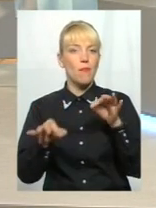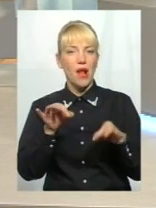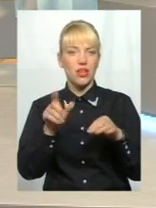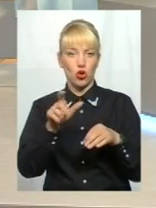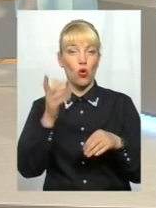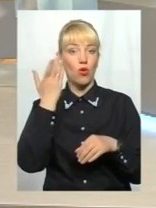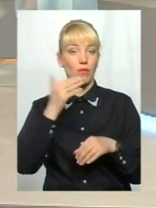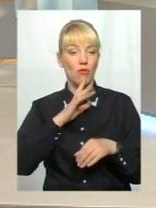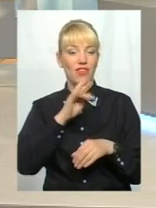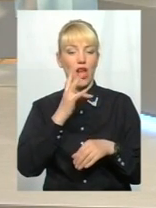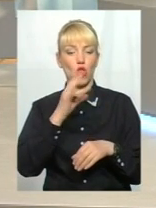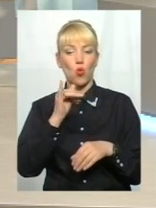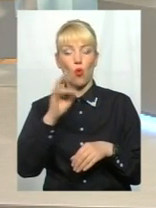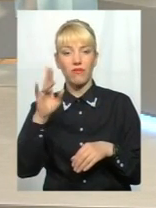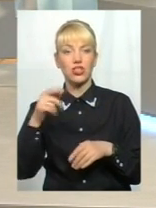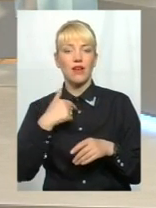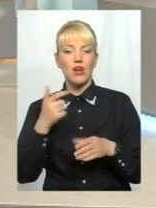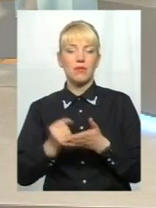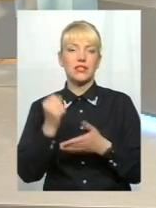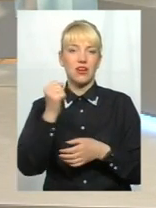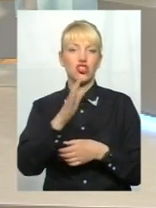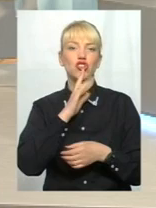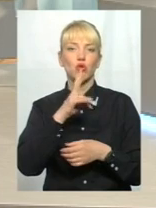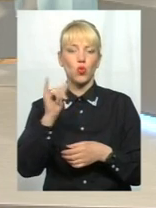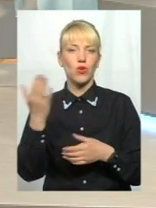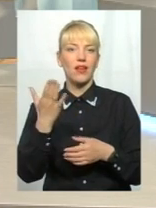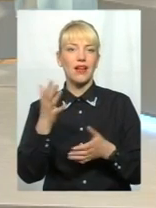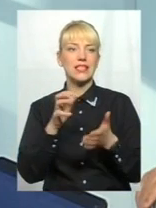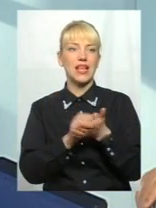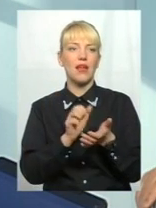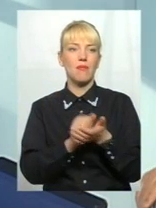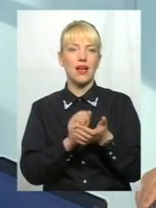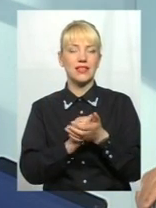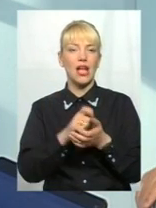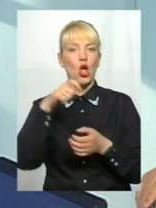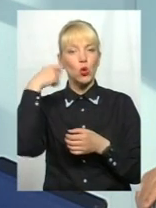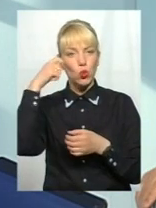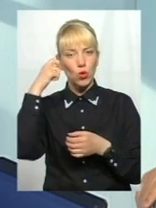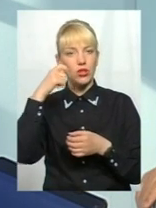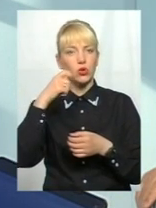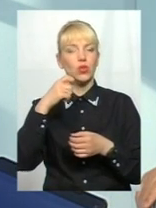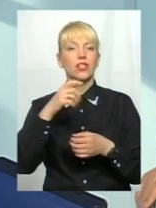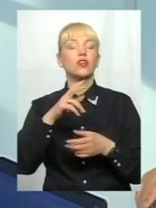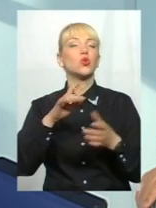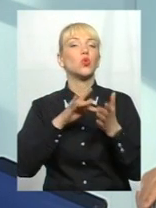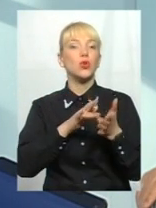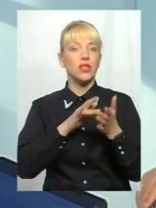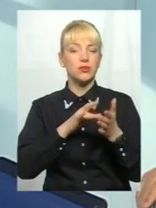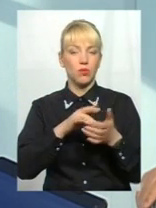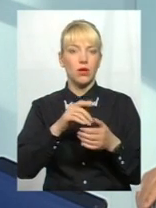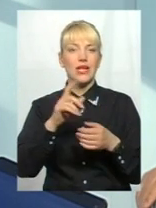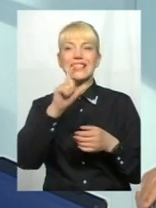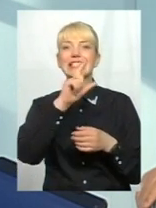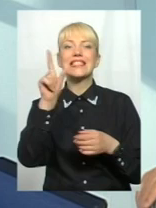воював, вони призначили якусь жінку, яка займається туризмом з Туреччиною. Яку так держава повинна внутрішнім туризмом